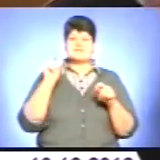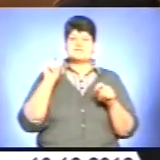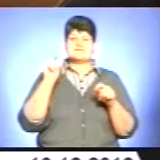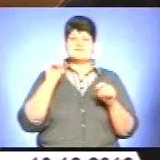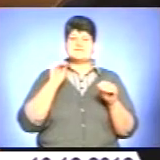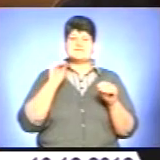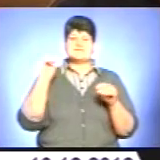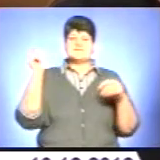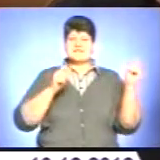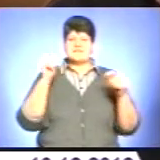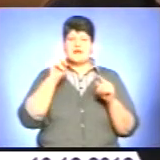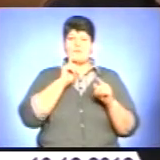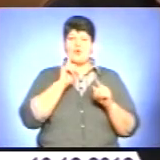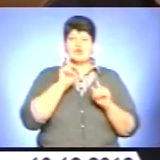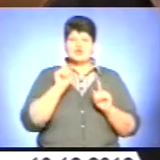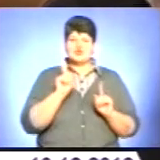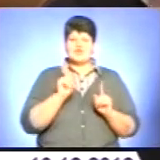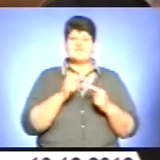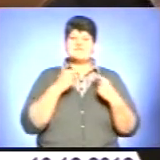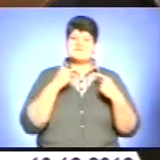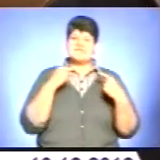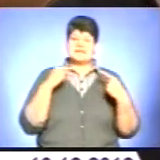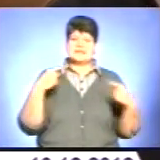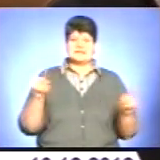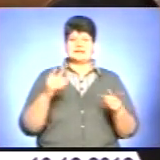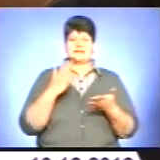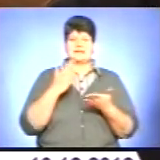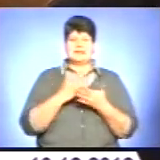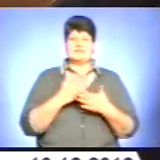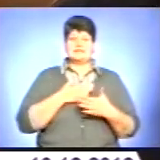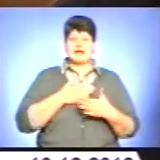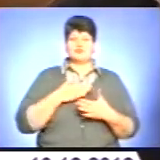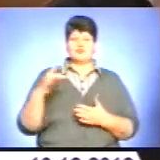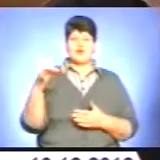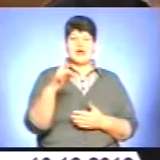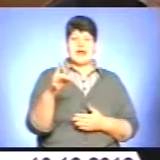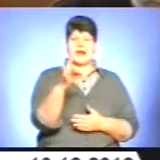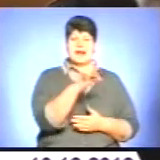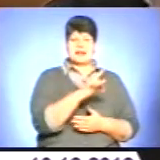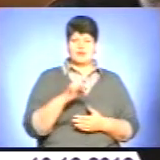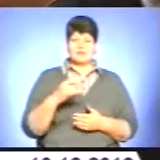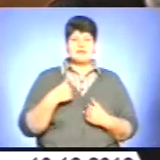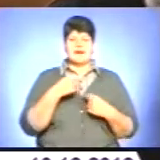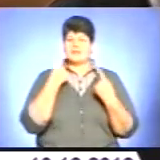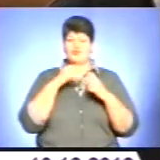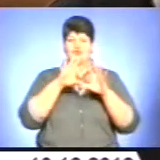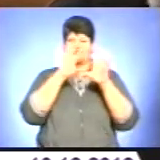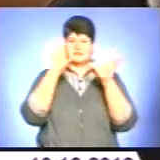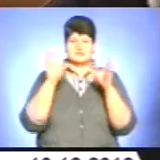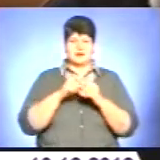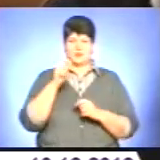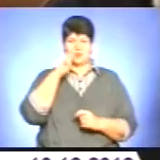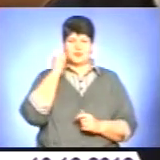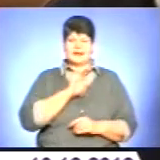що тих фестивалів, які я знаю, які в нас відбуваються на нашому регіоні, я не кажу вже в загальноукраїнському, а